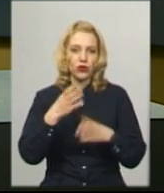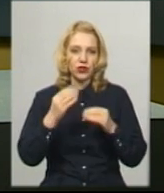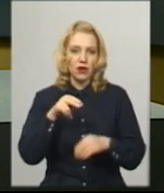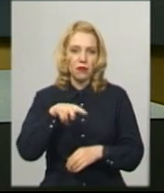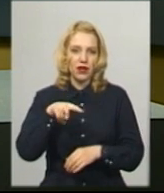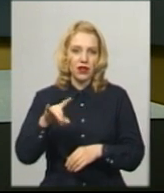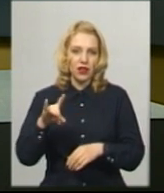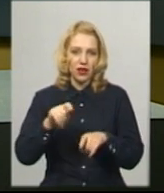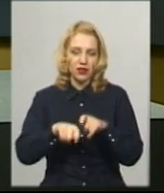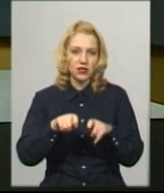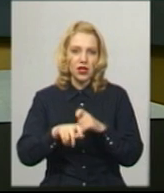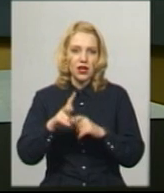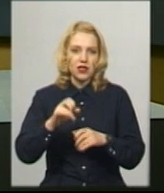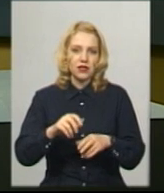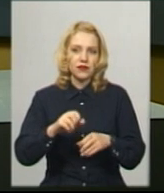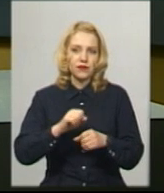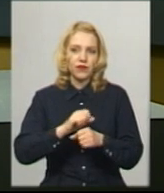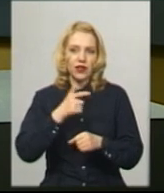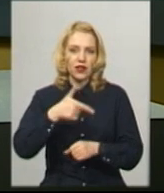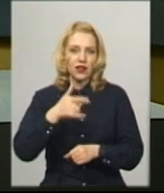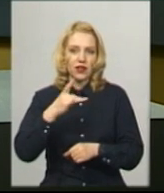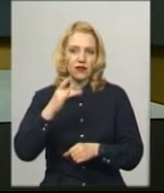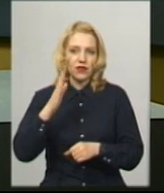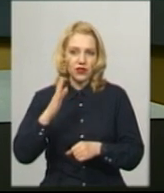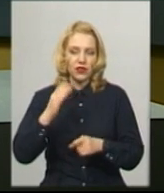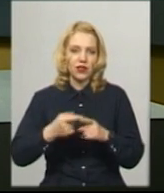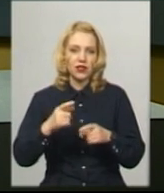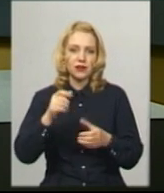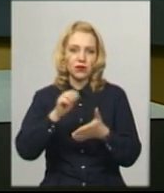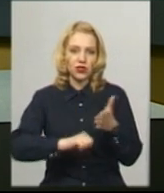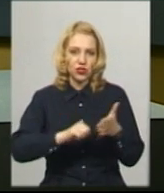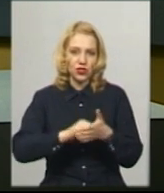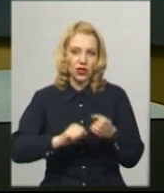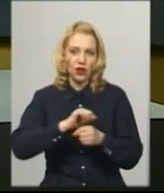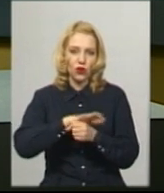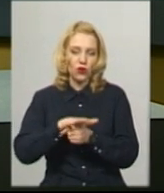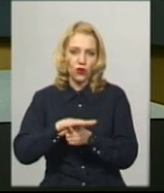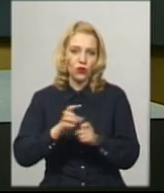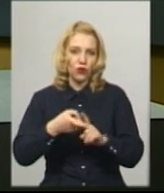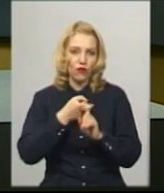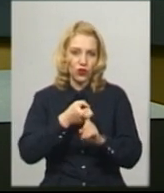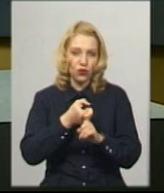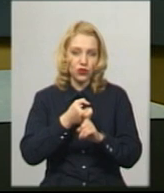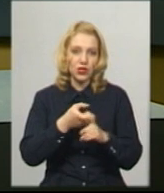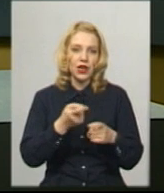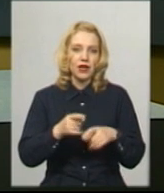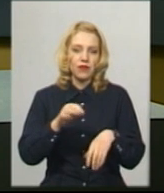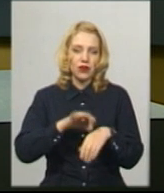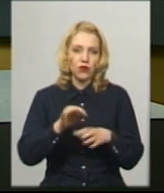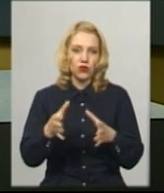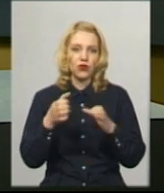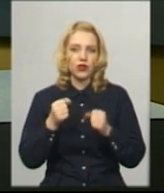діагностовано захворювання на гостру респіраторну хворобу, спричинену коронавірусом типу COVID-19. Хвора отримує